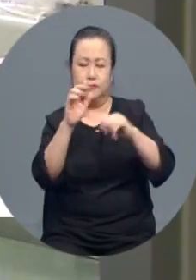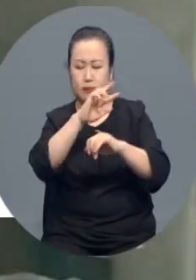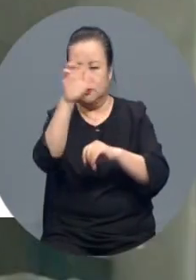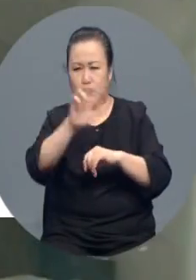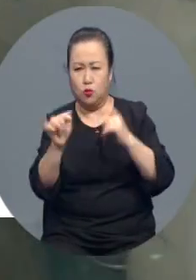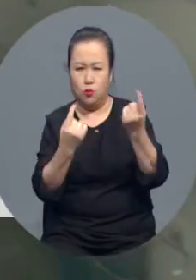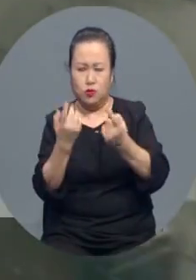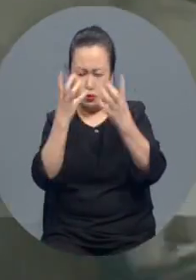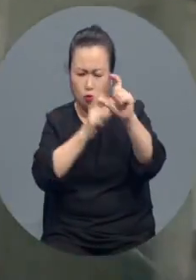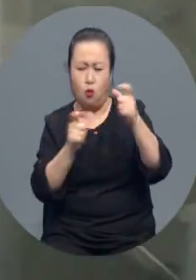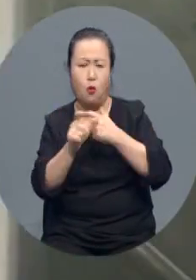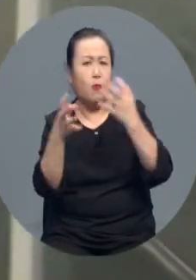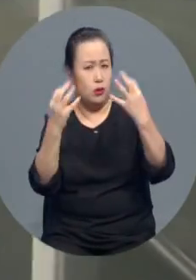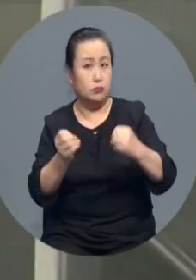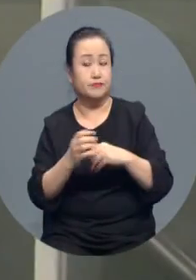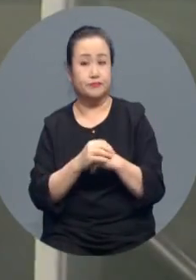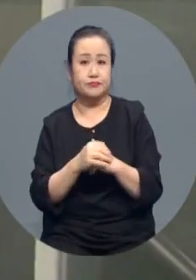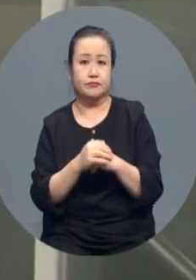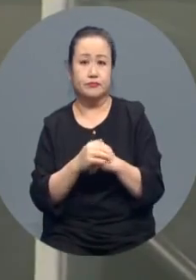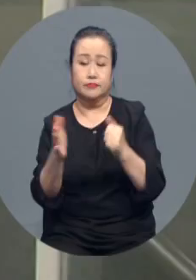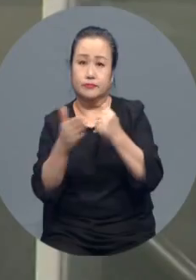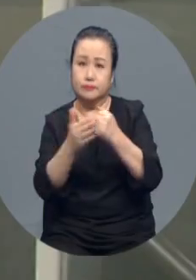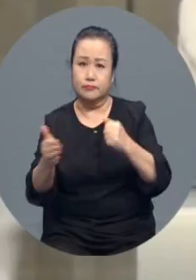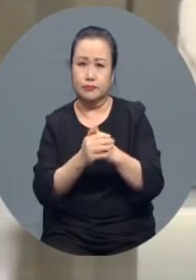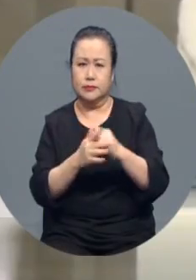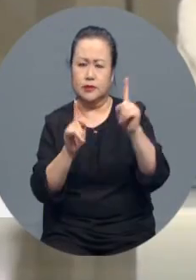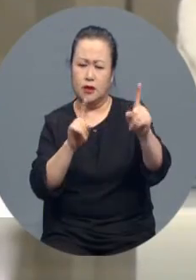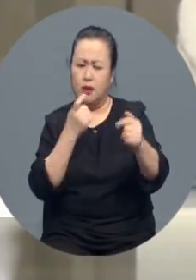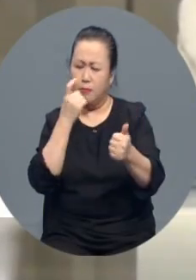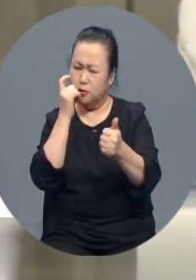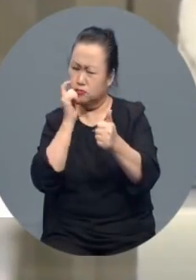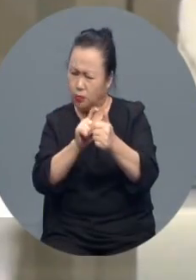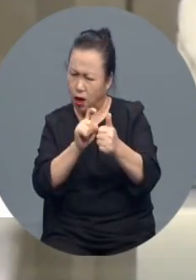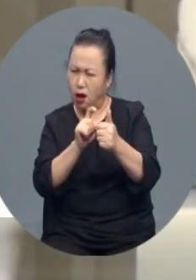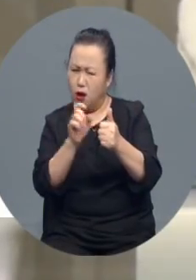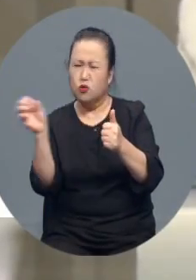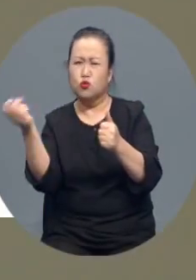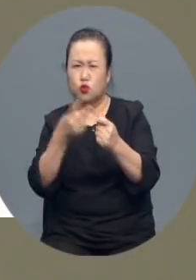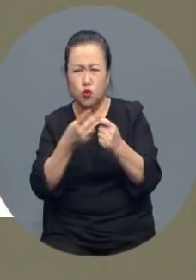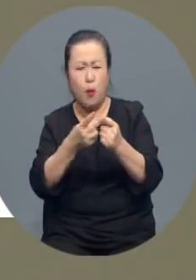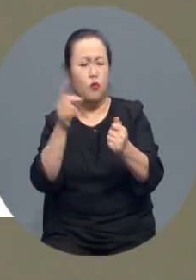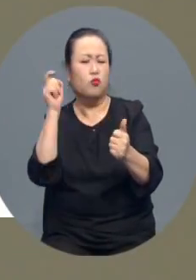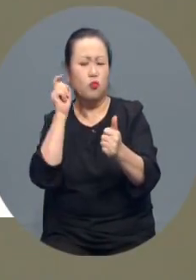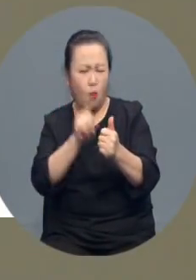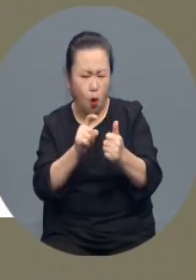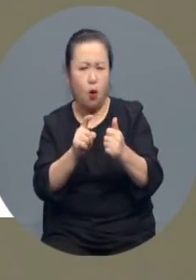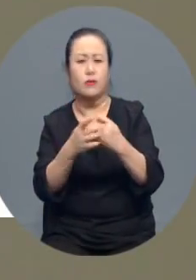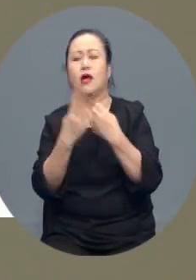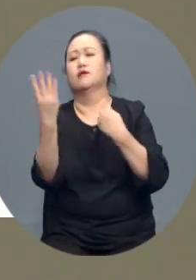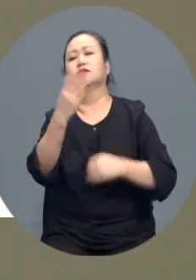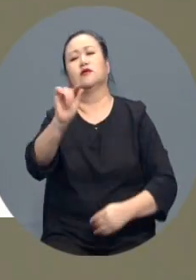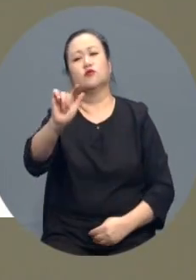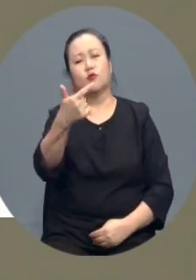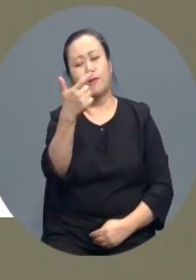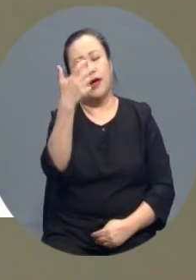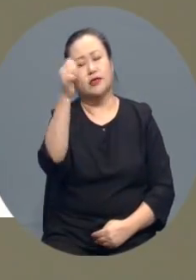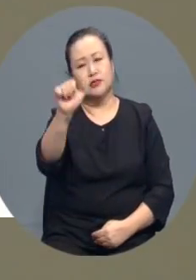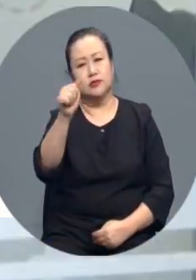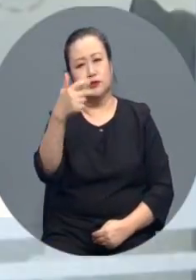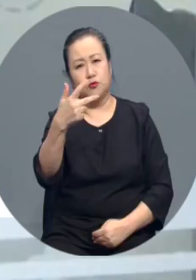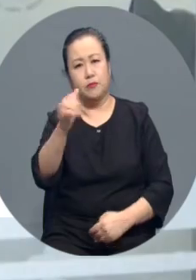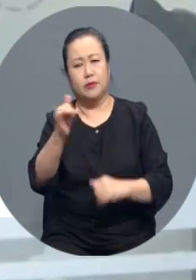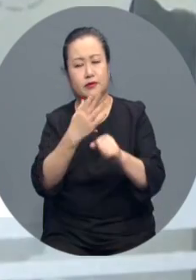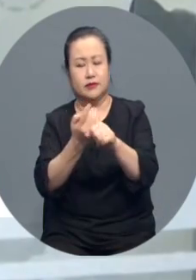평균을 크게 웃돌고 있습니다. 때문에 한 번 걸렸다 또 감염된 환자도 지금까지 4,657명.